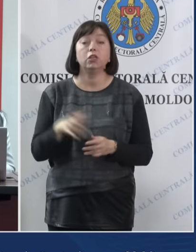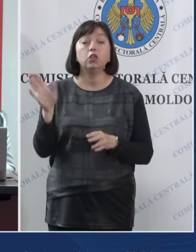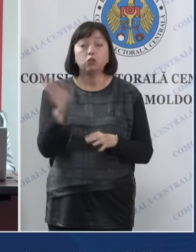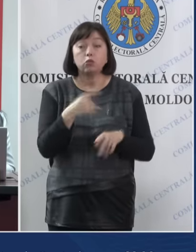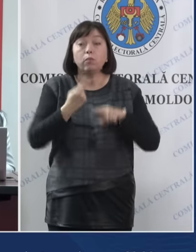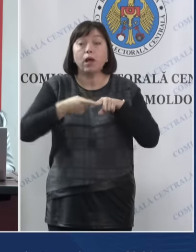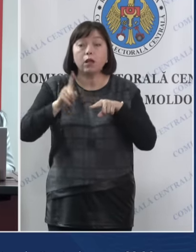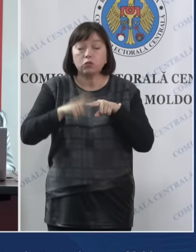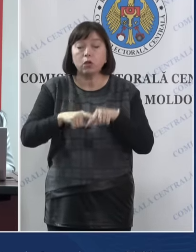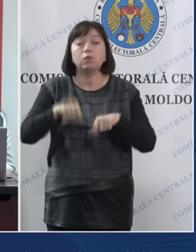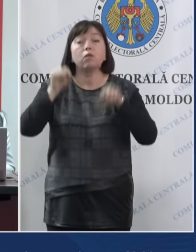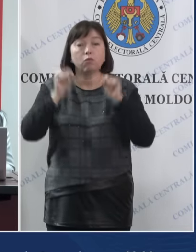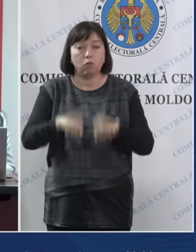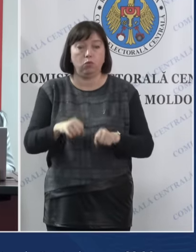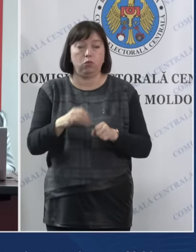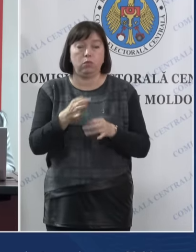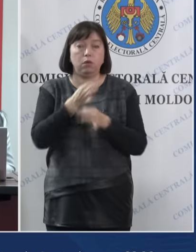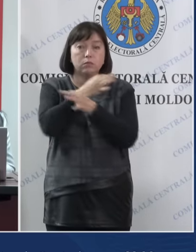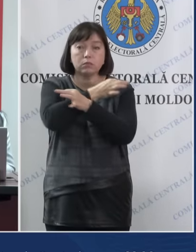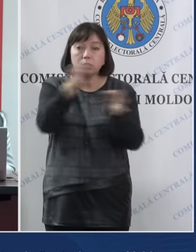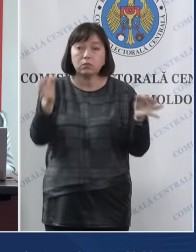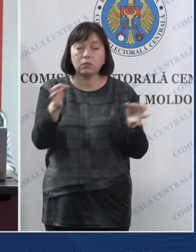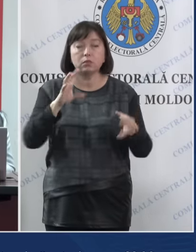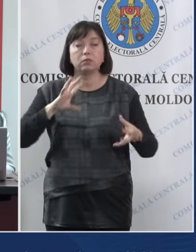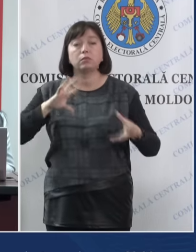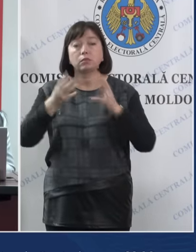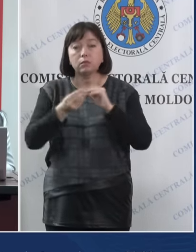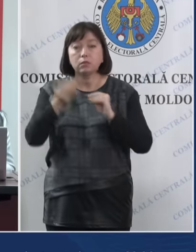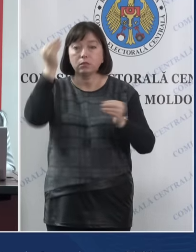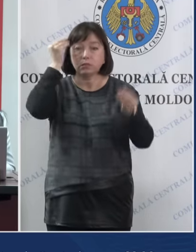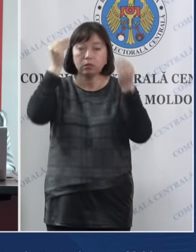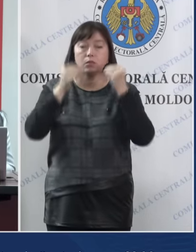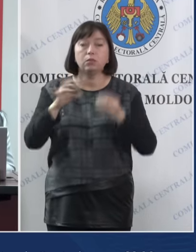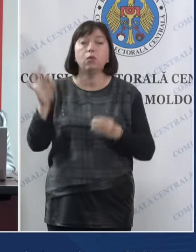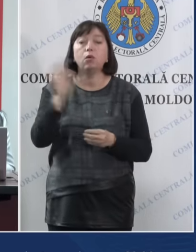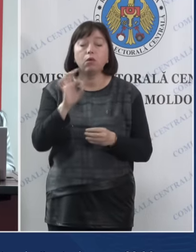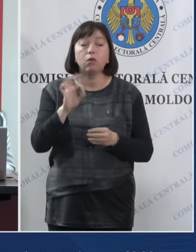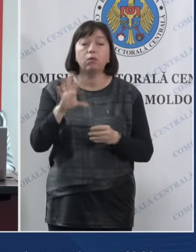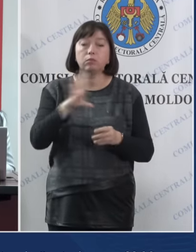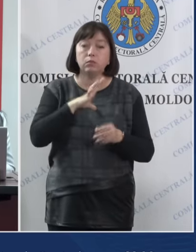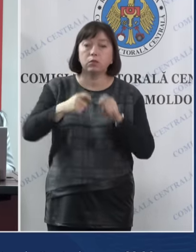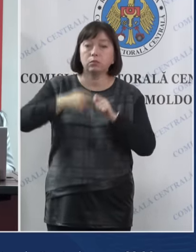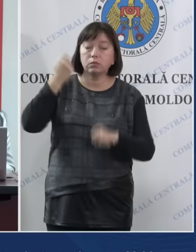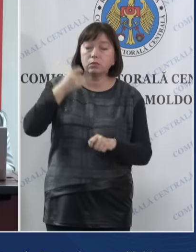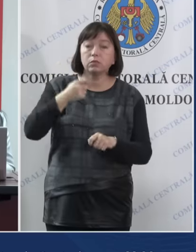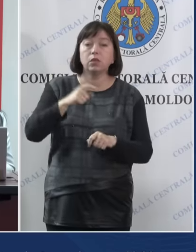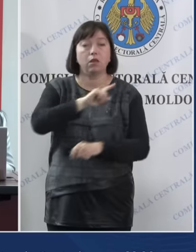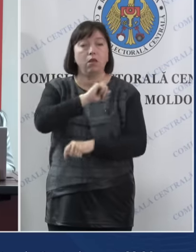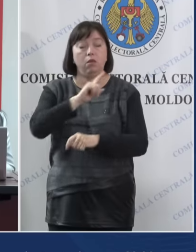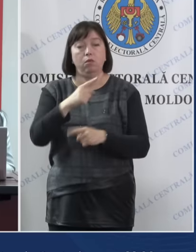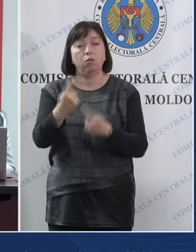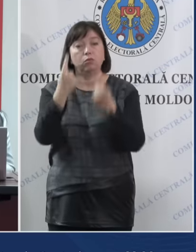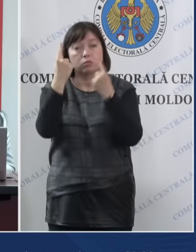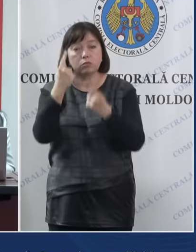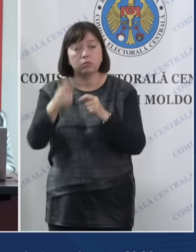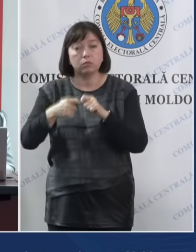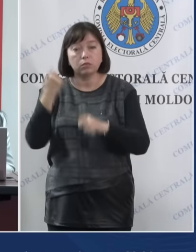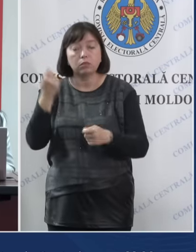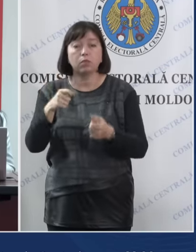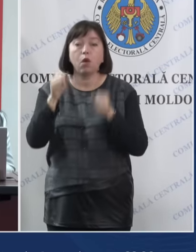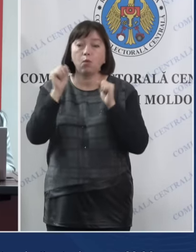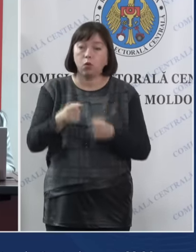după aceasta vom putea veni cu concluzii vis-a-vis de faptul dacă a fost posibil de